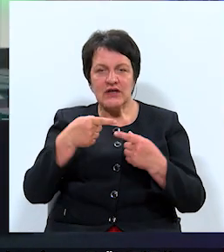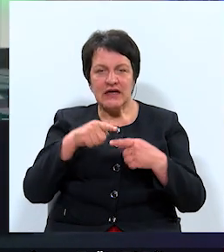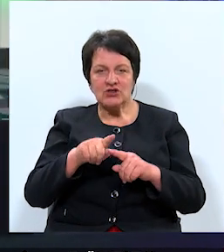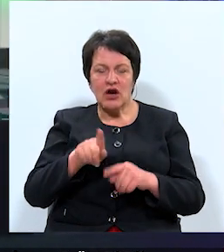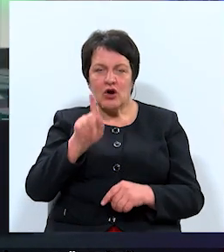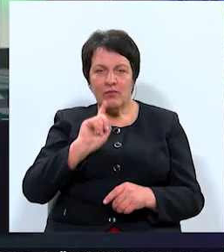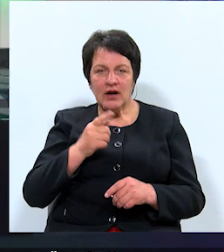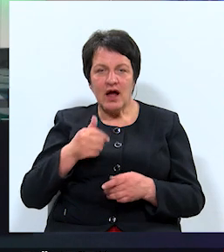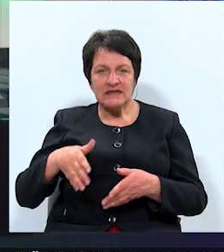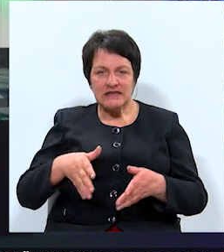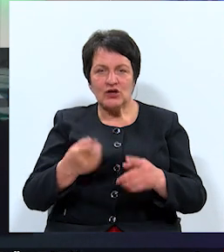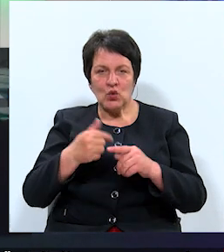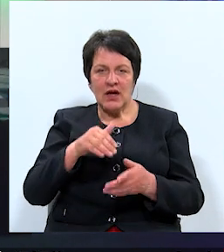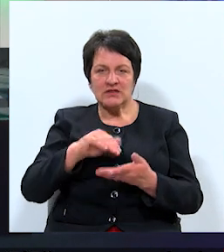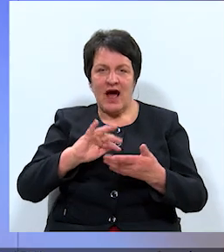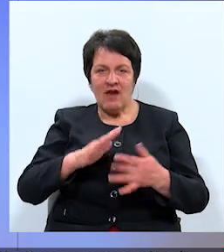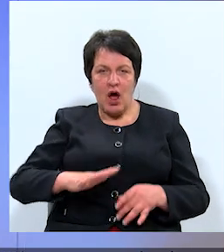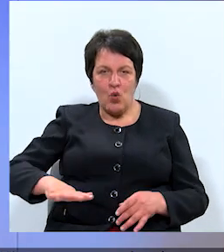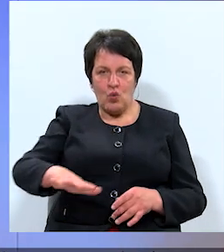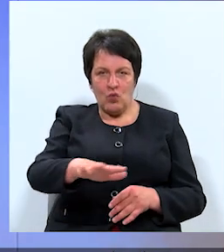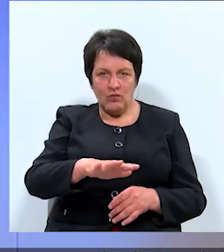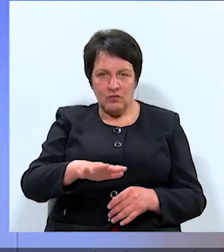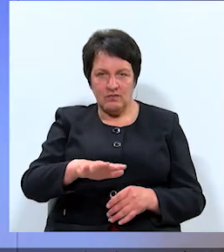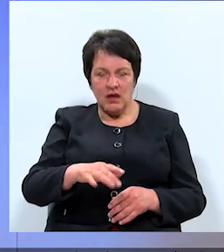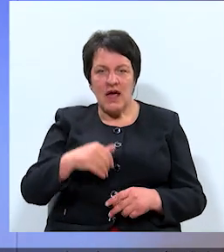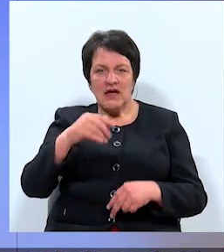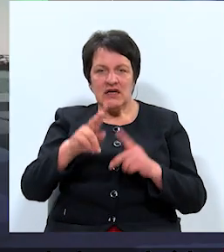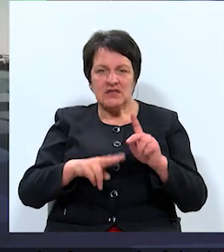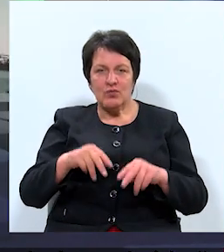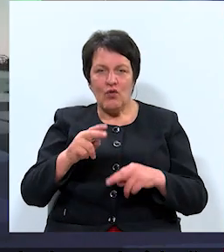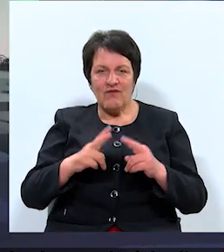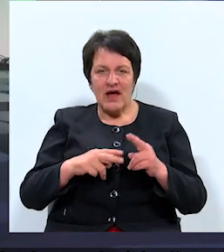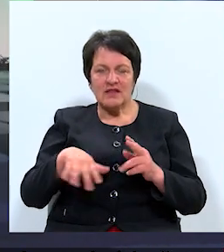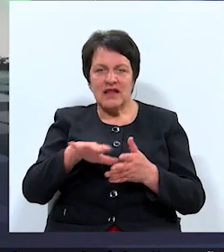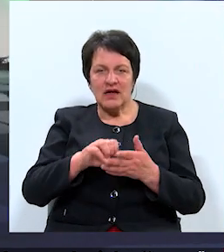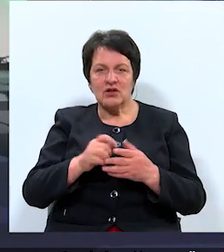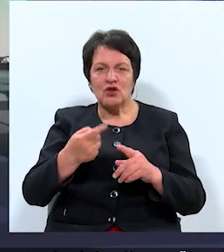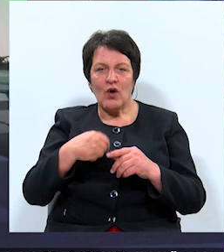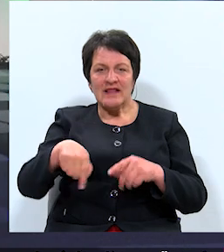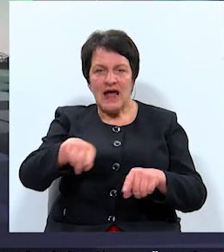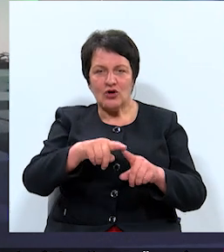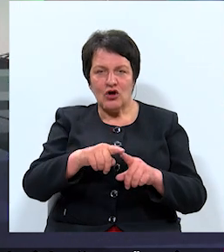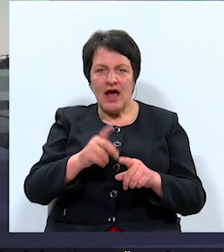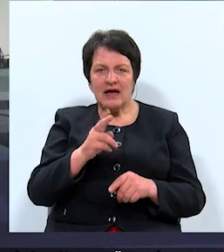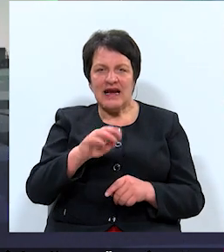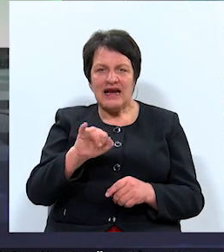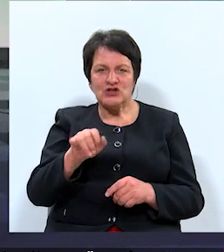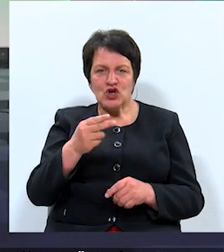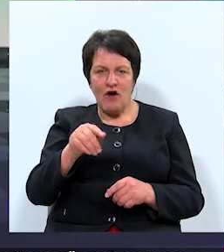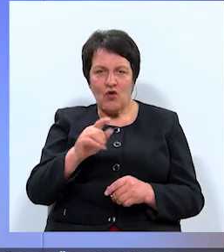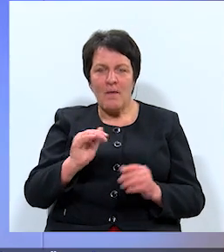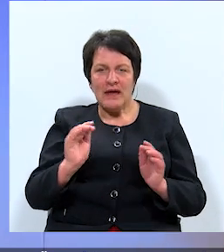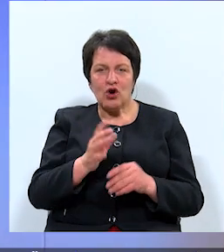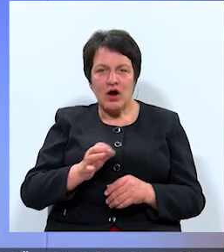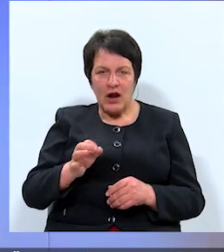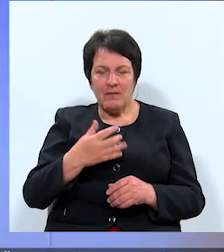inženieru komunikācijas ceļus un stāvlaukumu. Izbūvēt degradēto un renovēt degradēto teritoriju križo un mikrorajonu, mēs